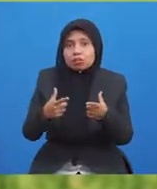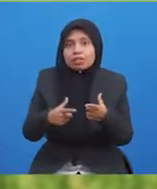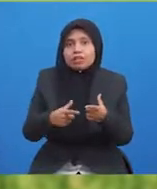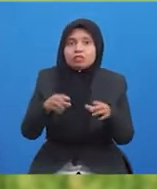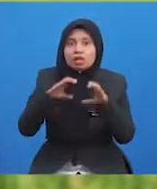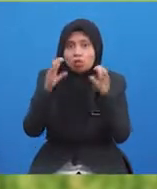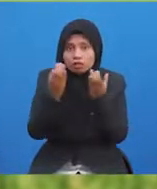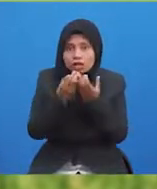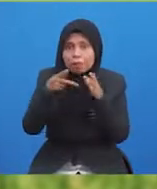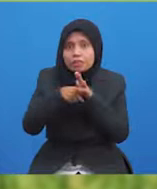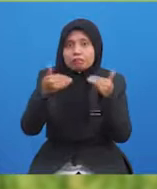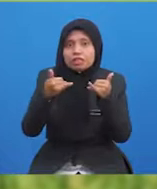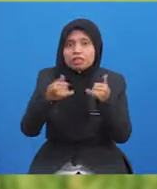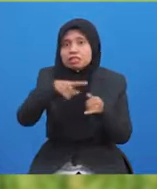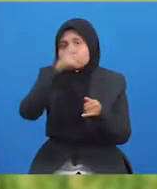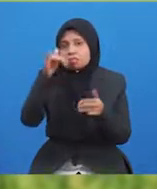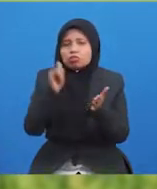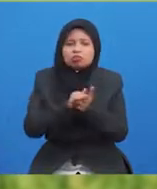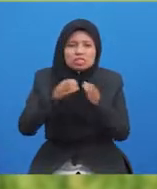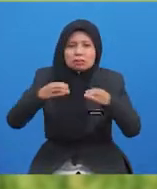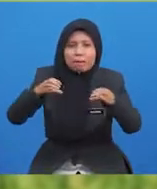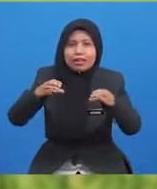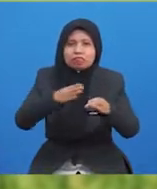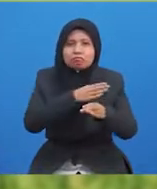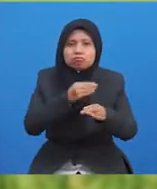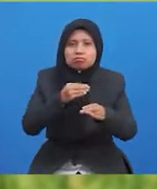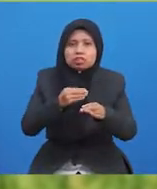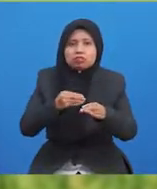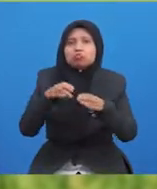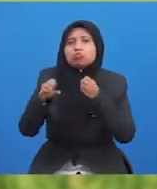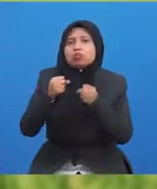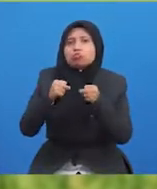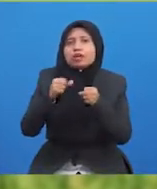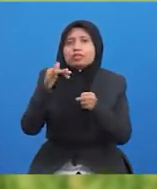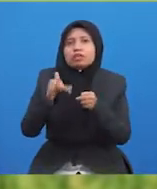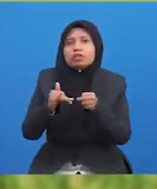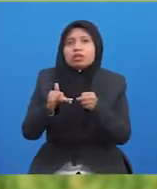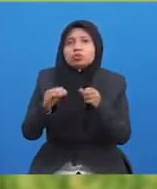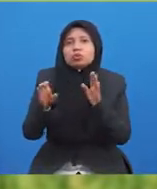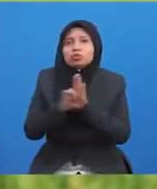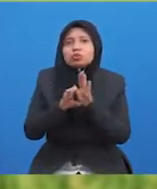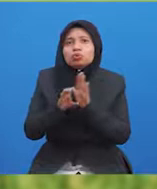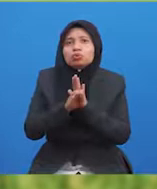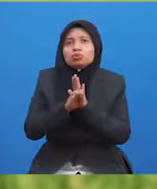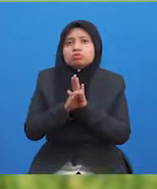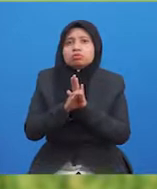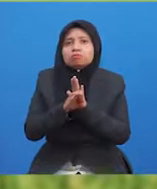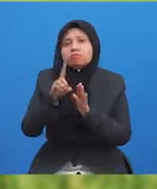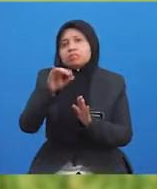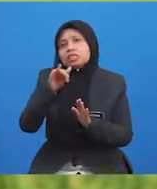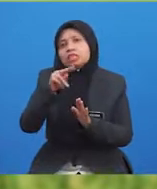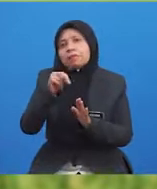kerana ia berlaku dengan pantas, khususnya dalam sukan yang bercorak dinamik serta